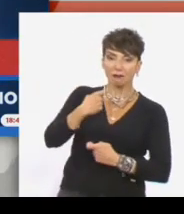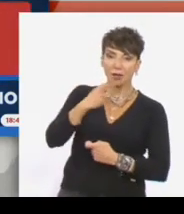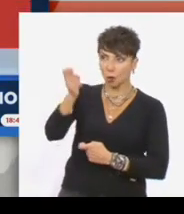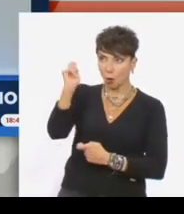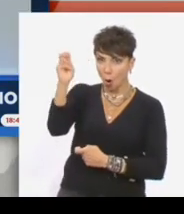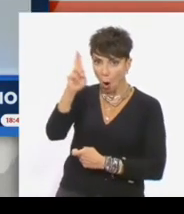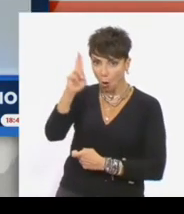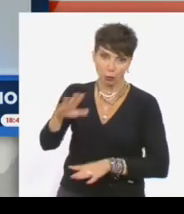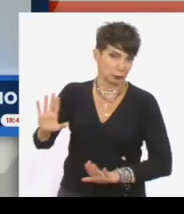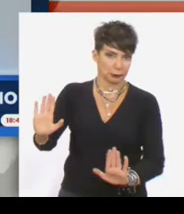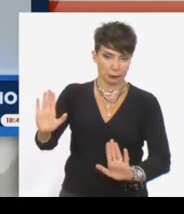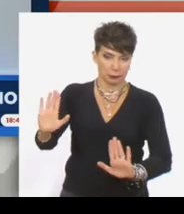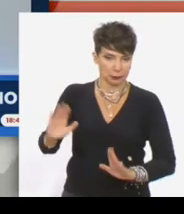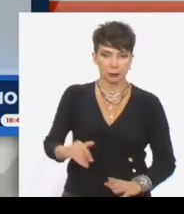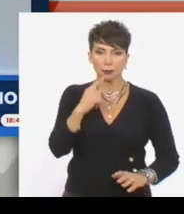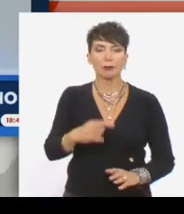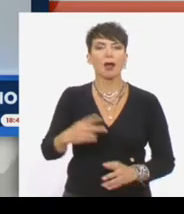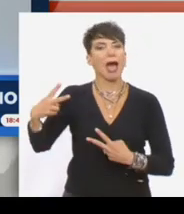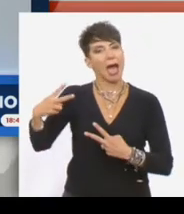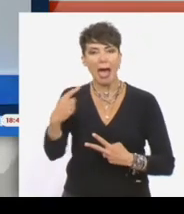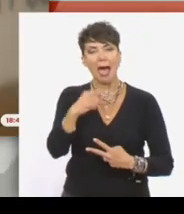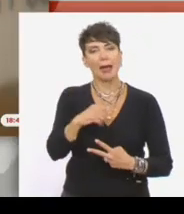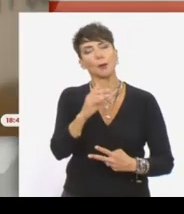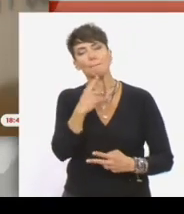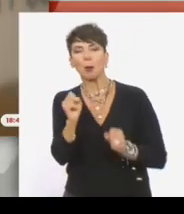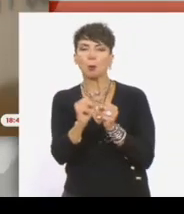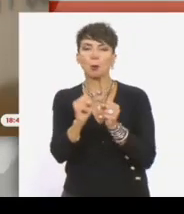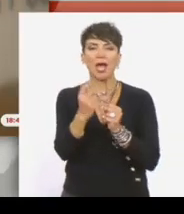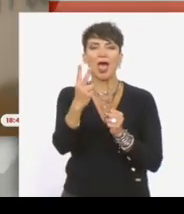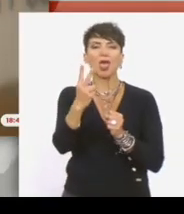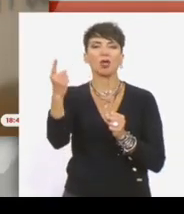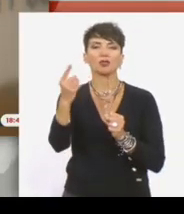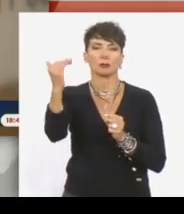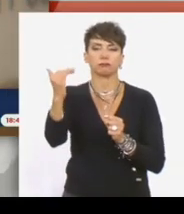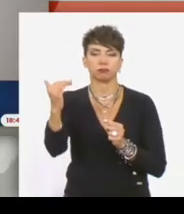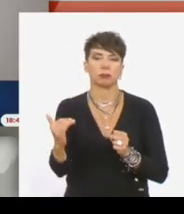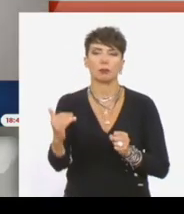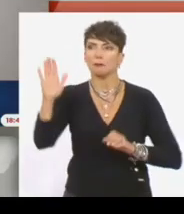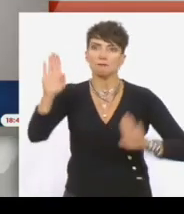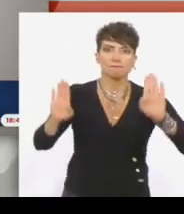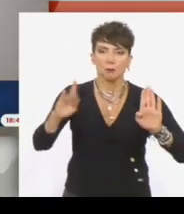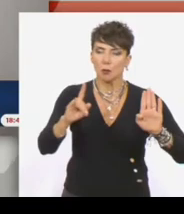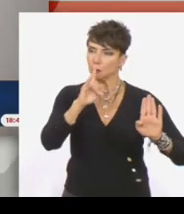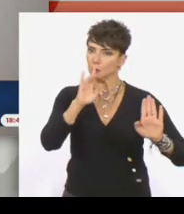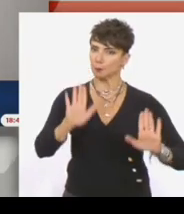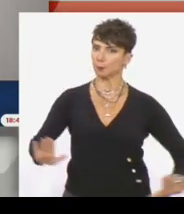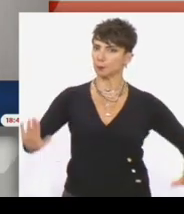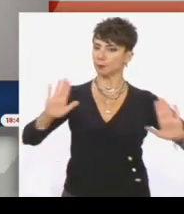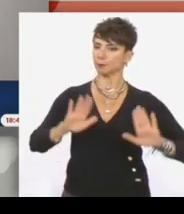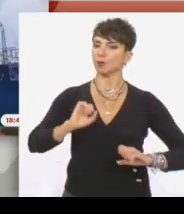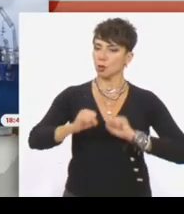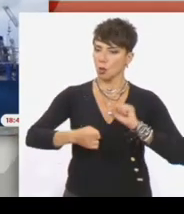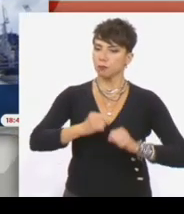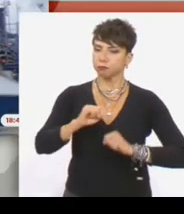Αντίστοιχα και οι τιμές του φυσικού αερίου. Πέφτουν κατά σχεδόν δύο μονάδες. Οι αγορές δεν δείχνουν μεγάλη αναστάτωση θεωρώντας πως θα ξεπεραστούν πολιτικά